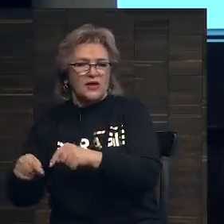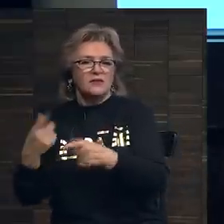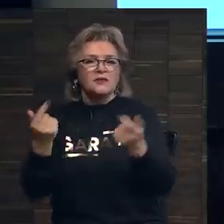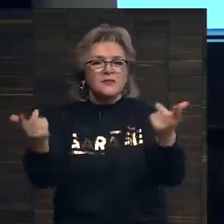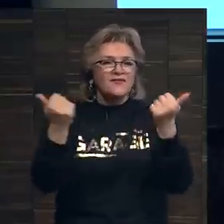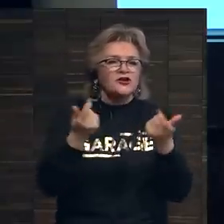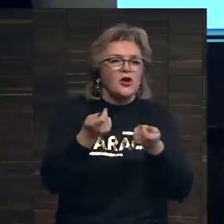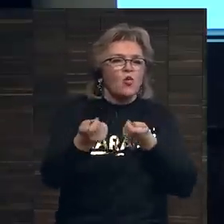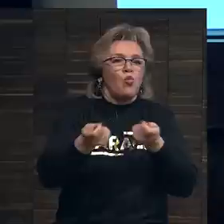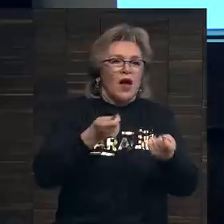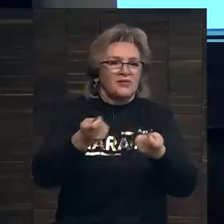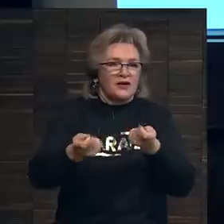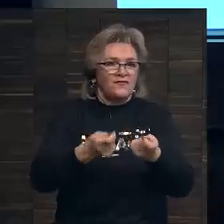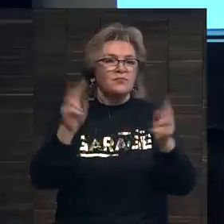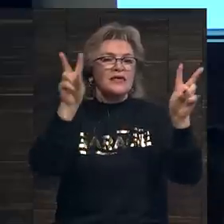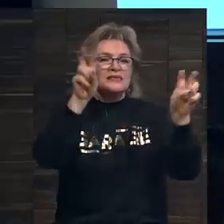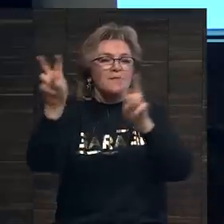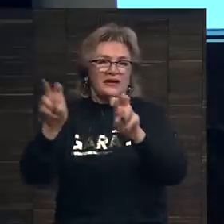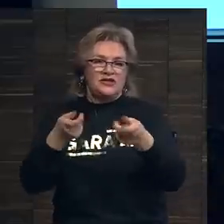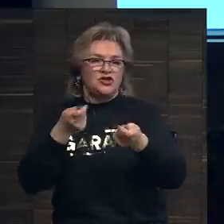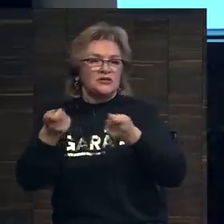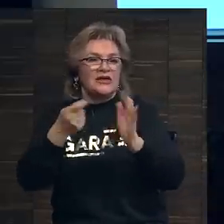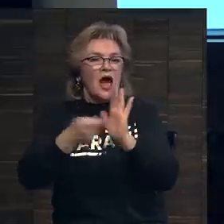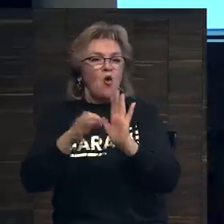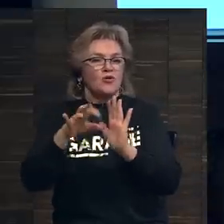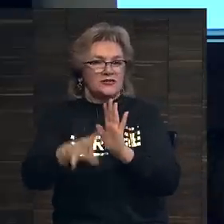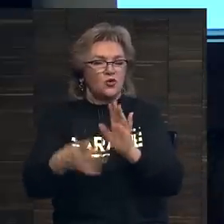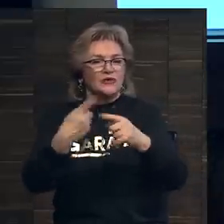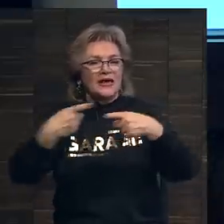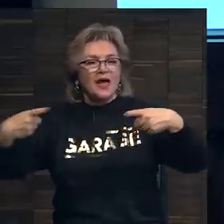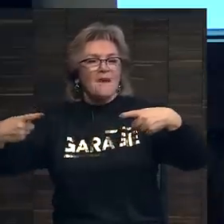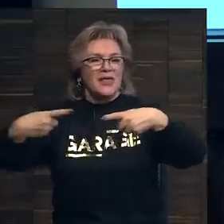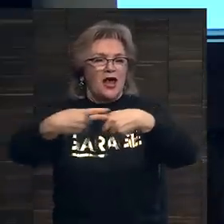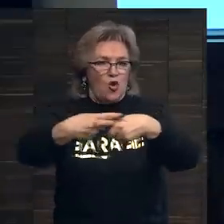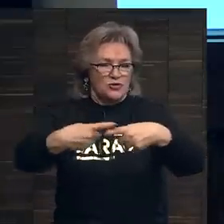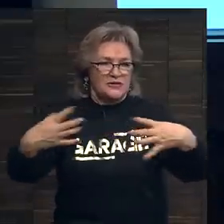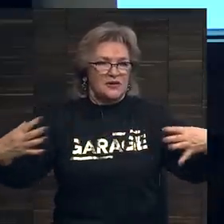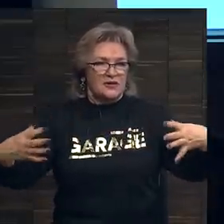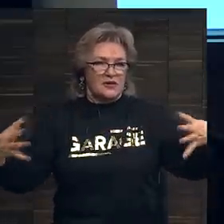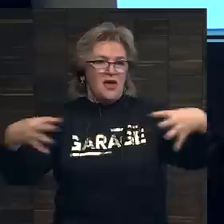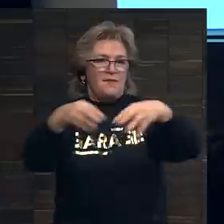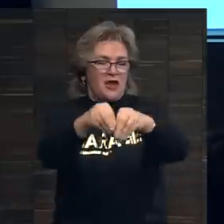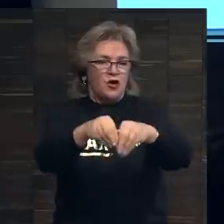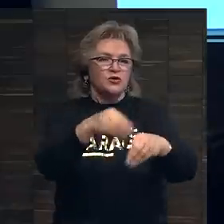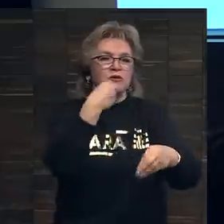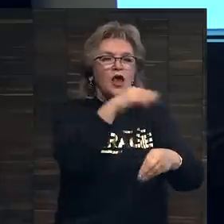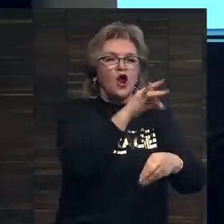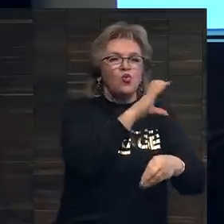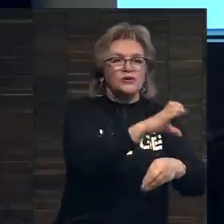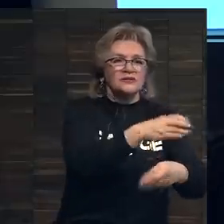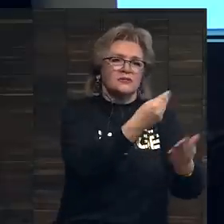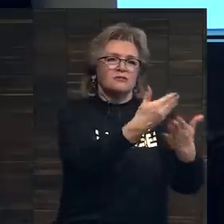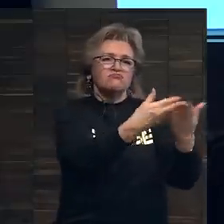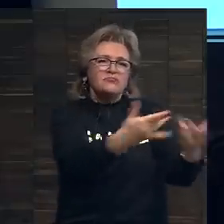привлечением кураторов, тематические аукционы. Это перекрестные аукционы с брендами люксовых товаров, предметов